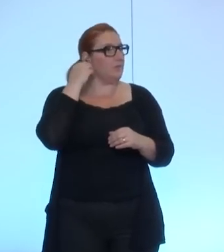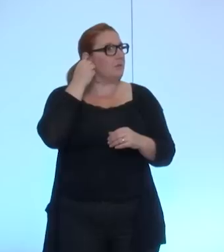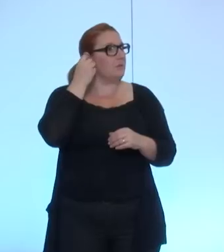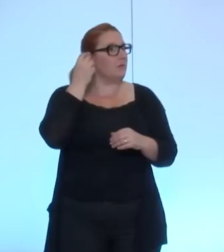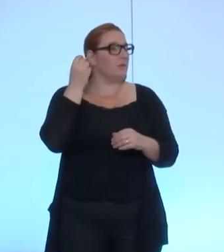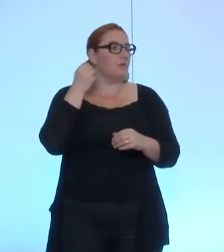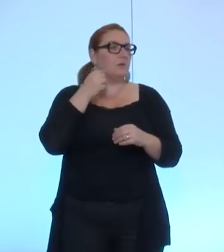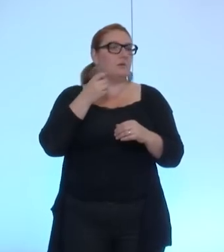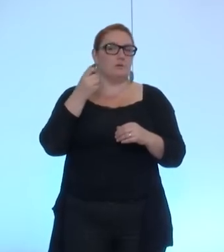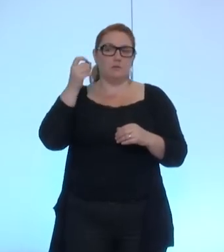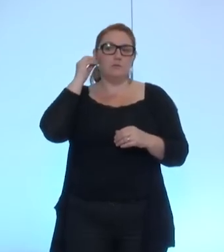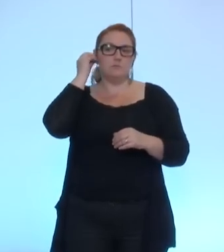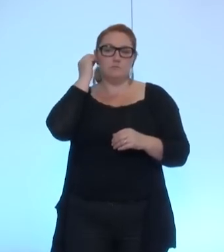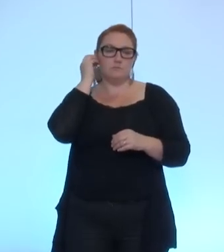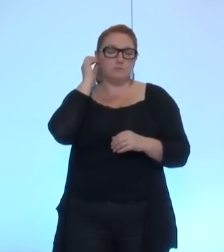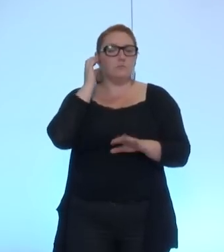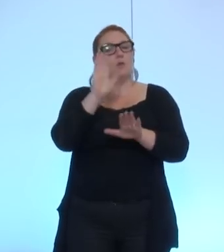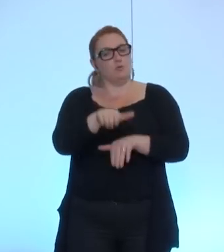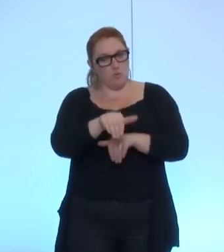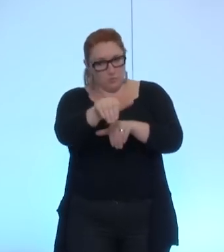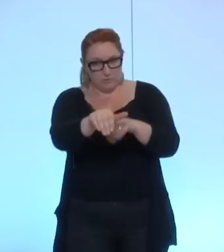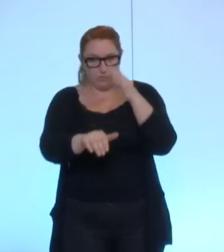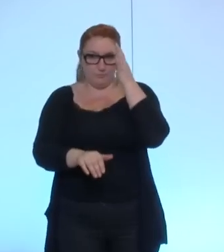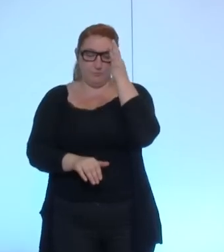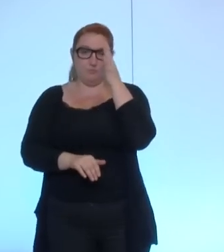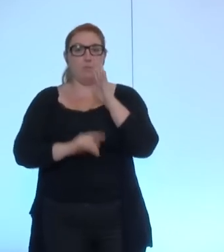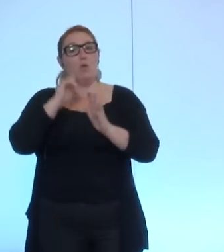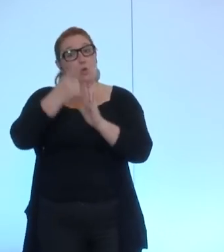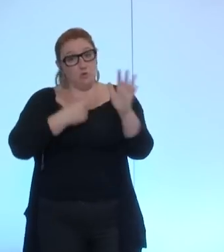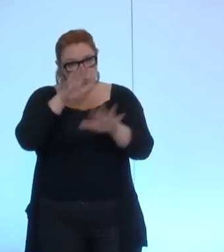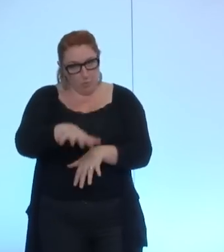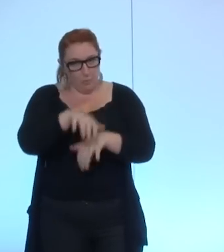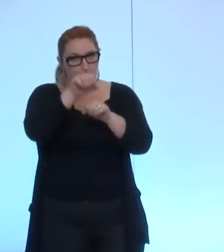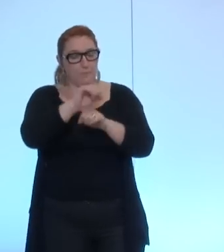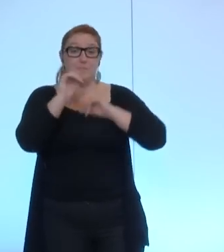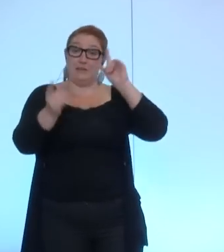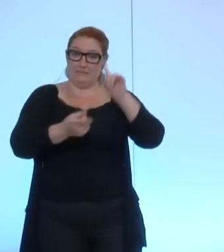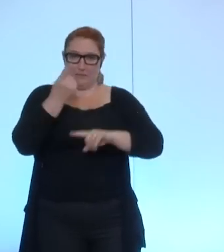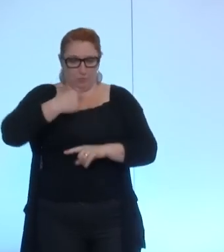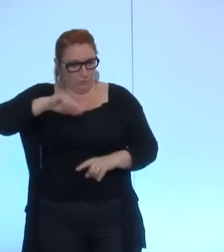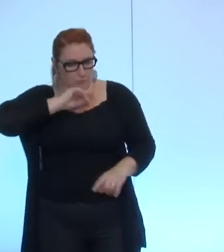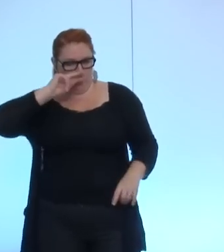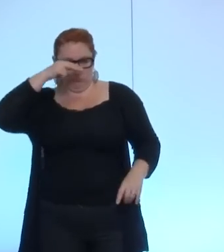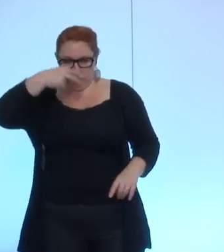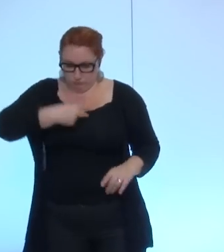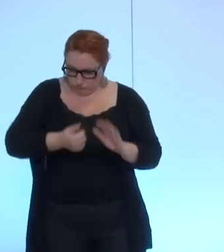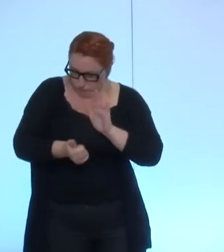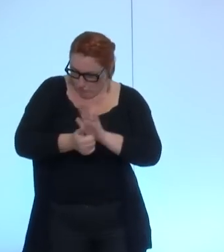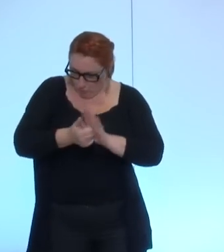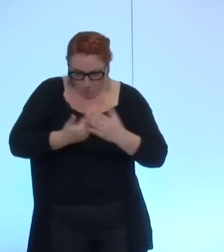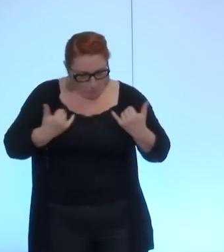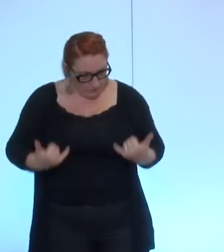je continue je reprends donc nous avons à travailler sur notre rôle dans le cadre de la